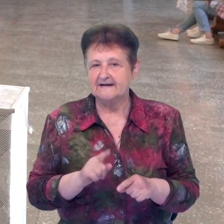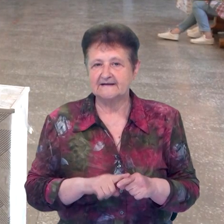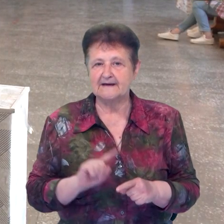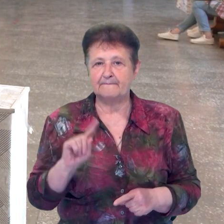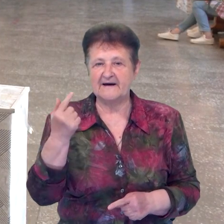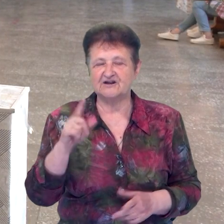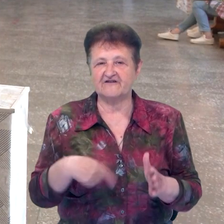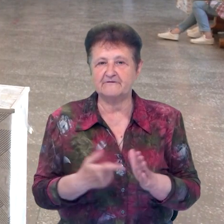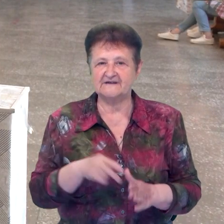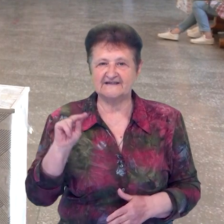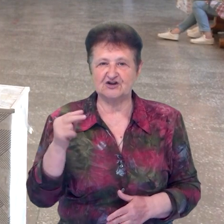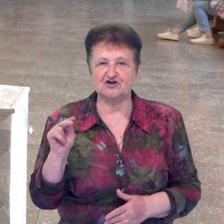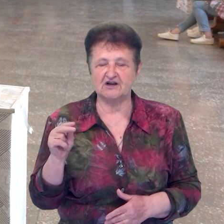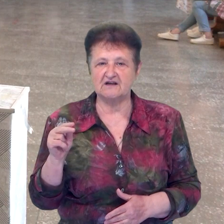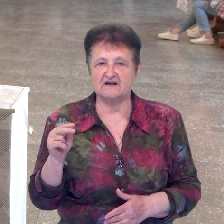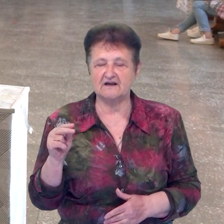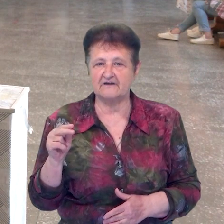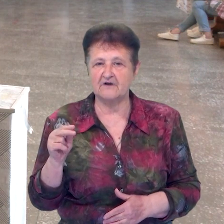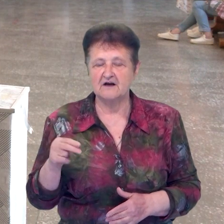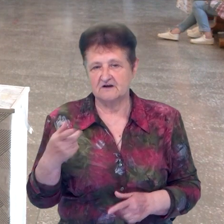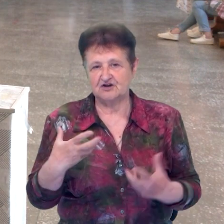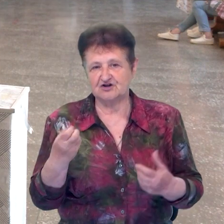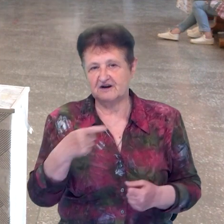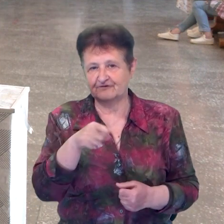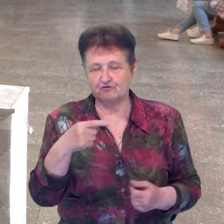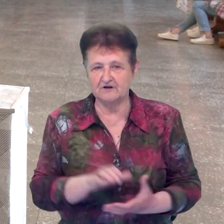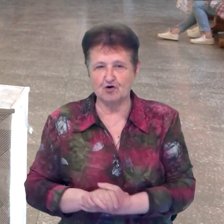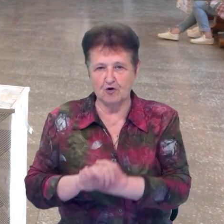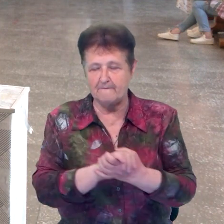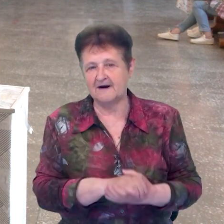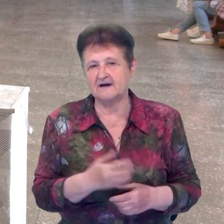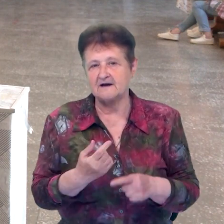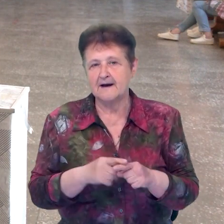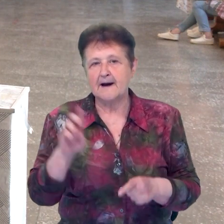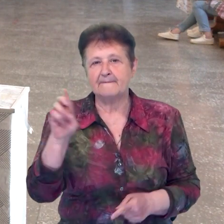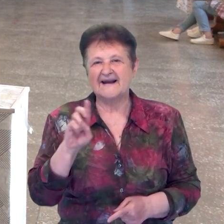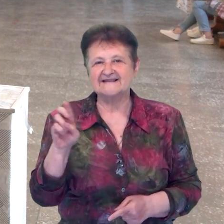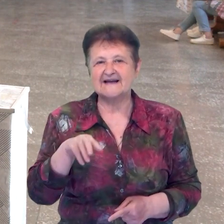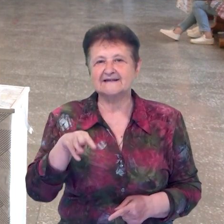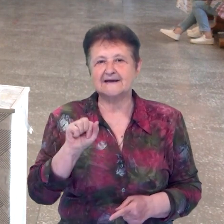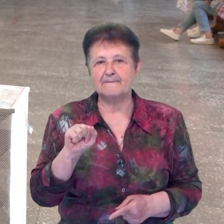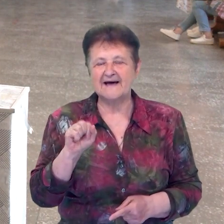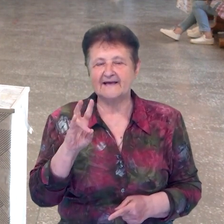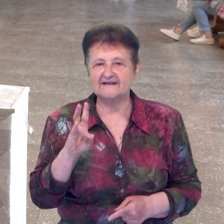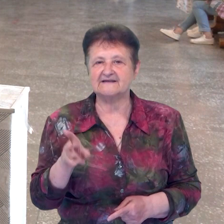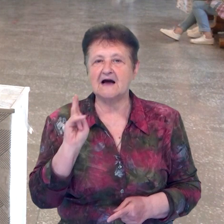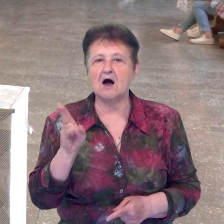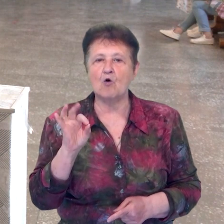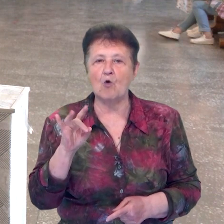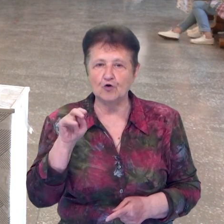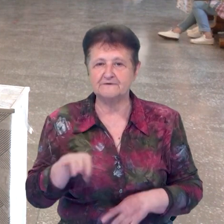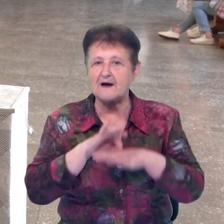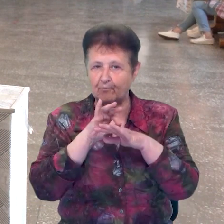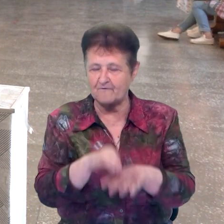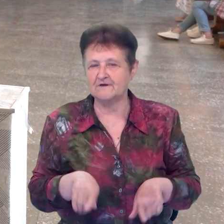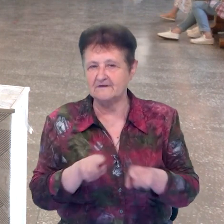в місті Чернігову і ще трьох територіальних громадах Чернігівської області. Це Березнянська, Менська і Коробська впроваджується цей